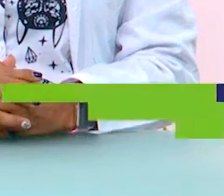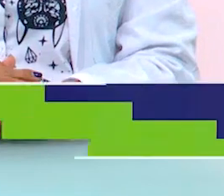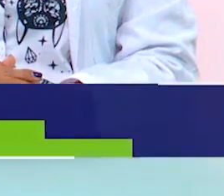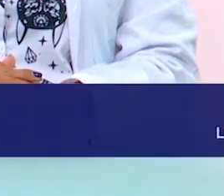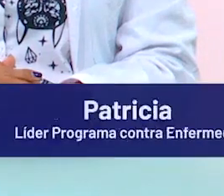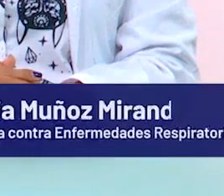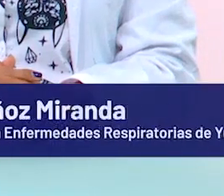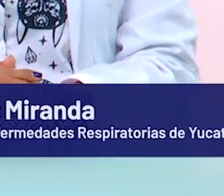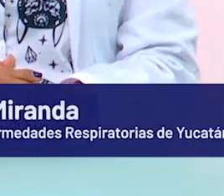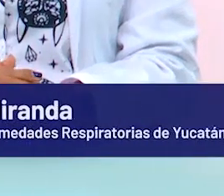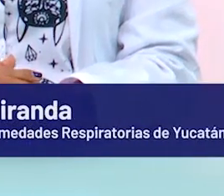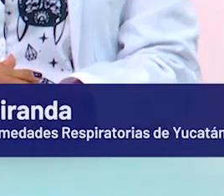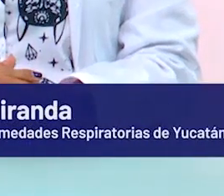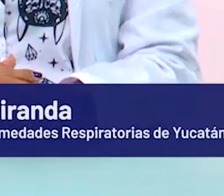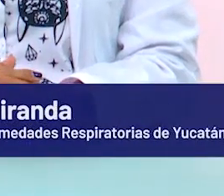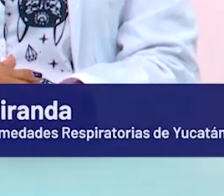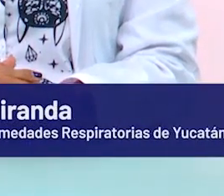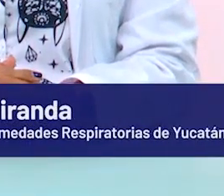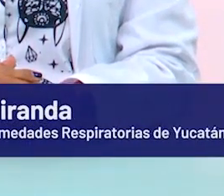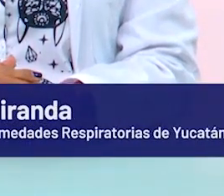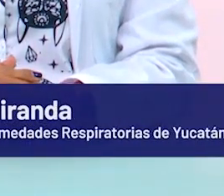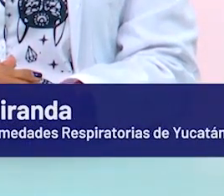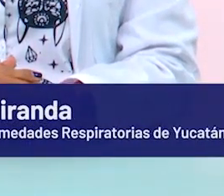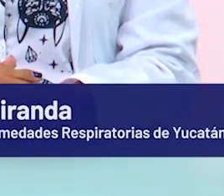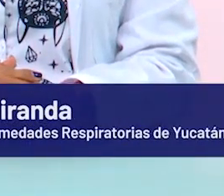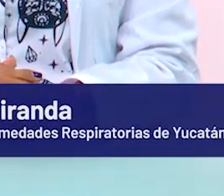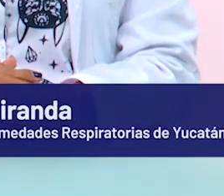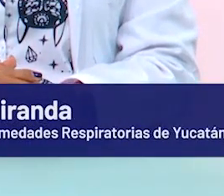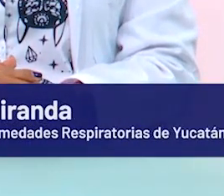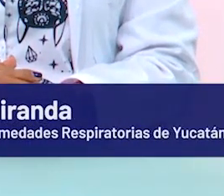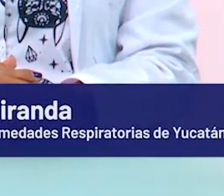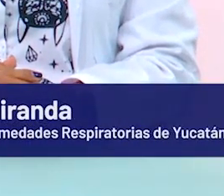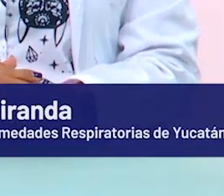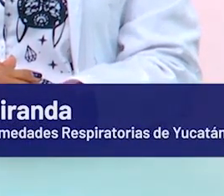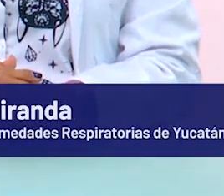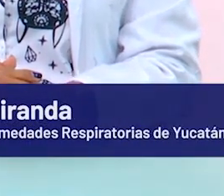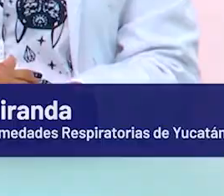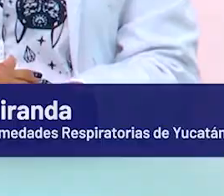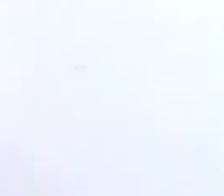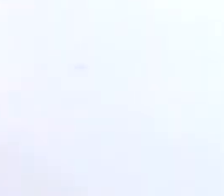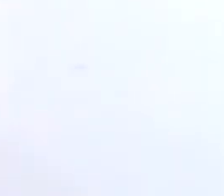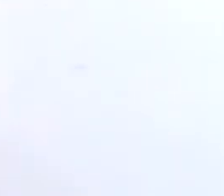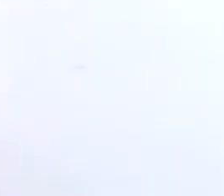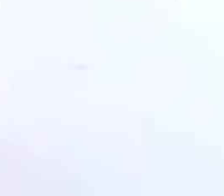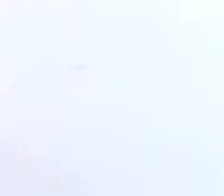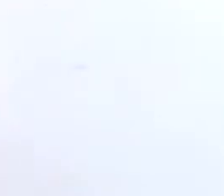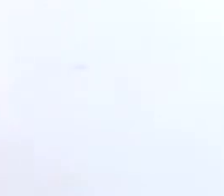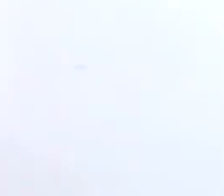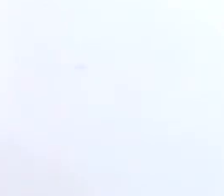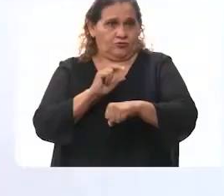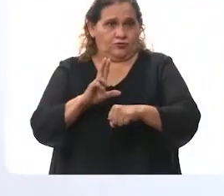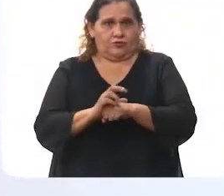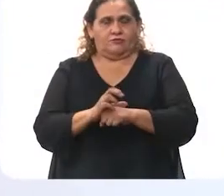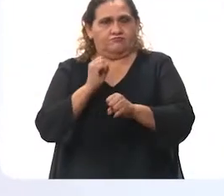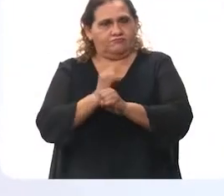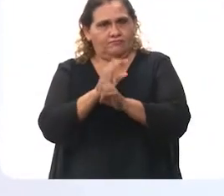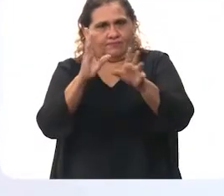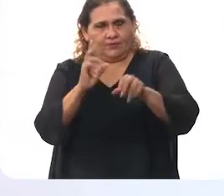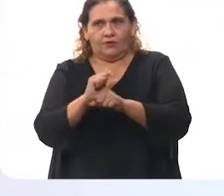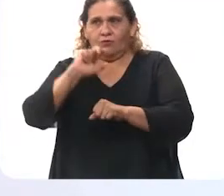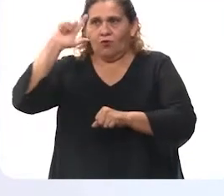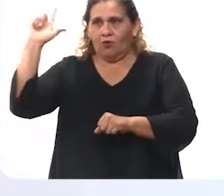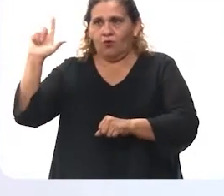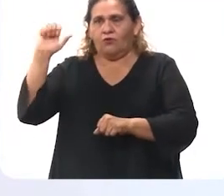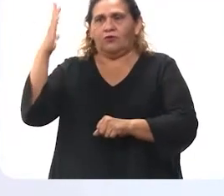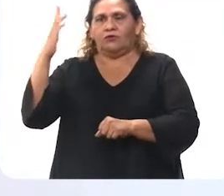Lejalo soltivo y lunes 5 de julio. Bejale lunes se casa buzabal ucapelile vacunar yorele coronaviruso. Tiamako yantio 50-59